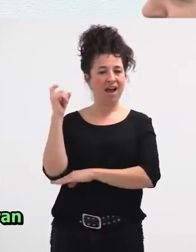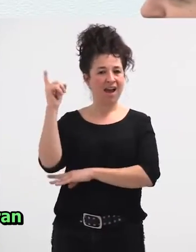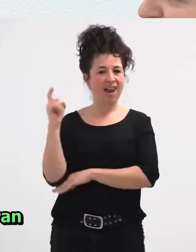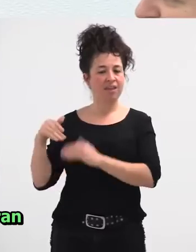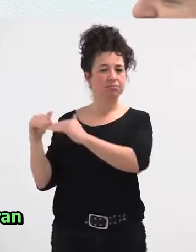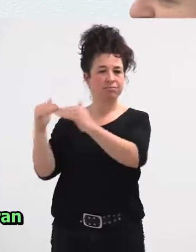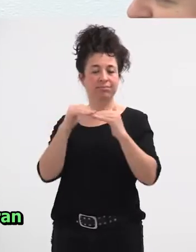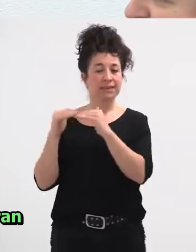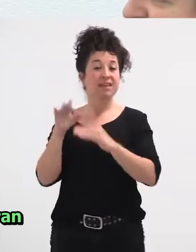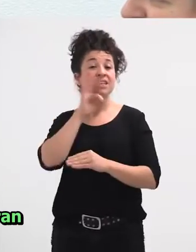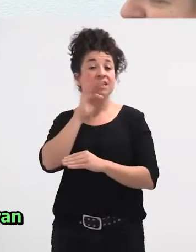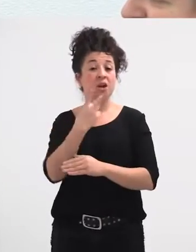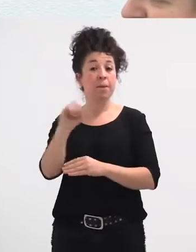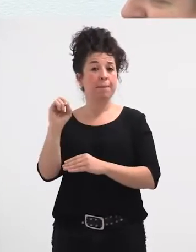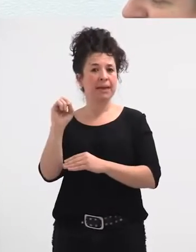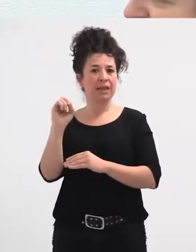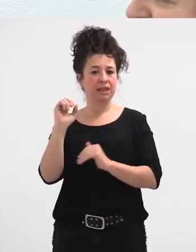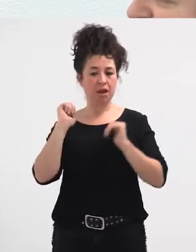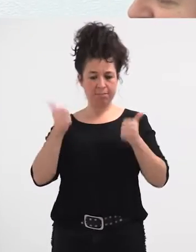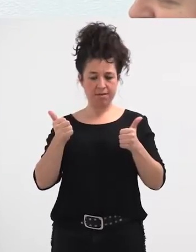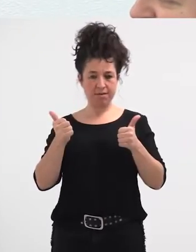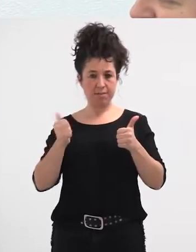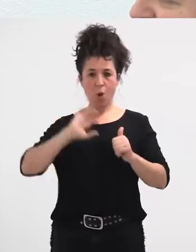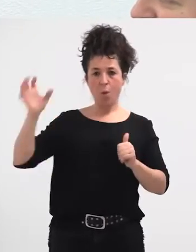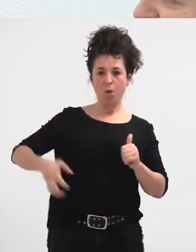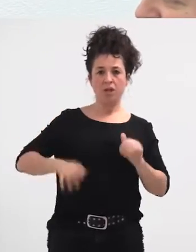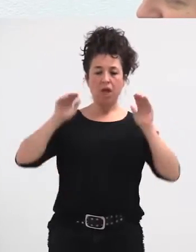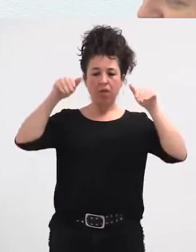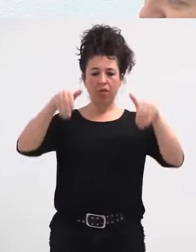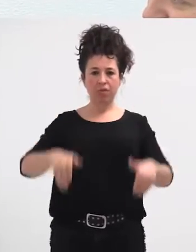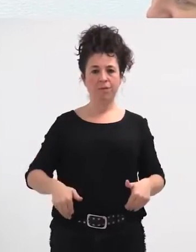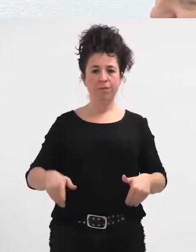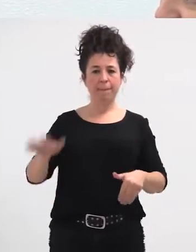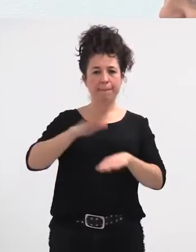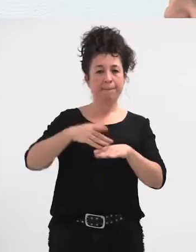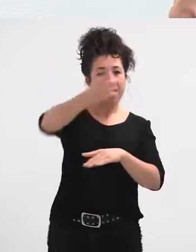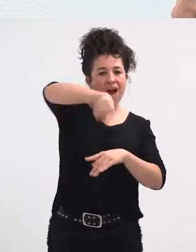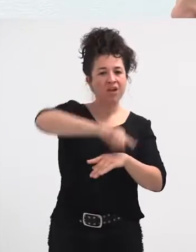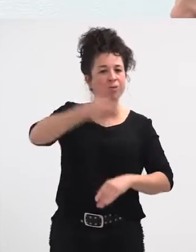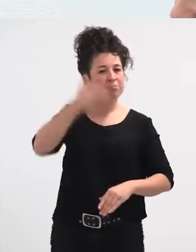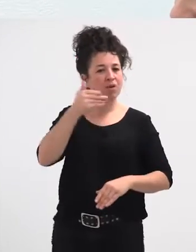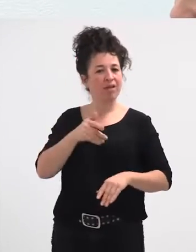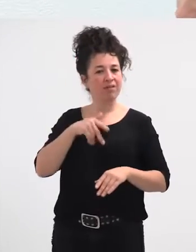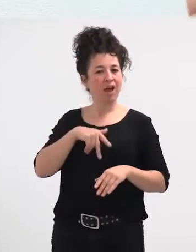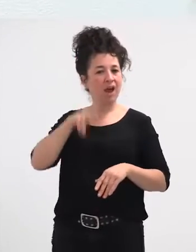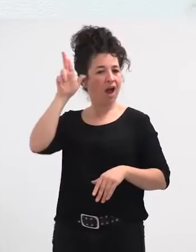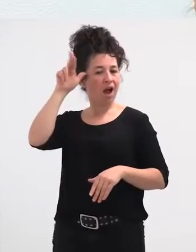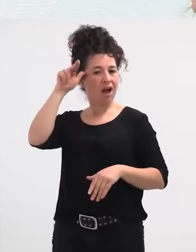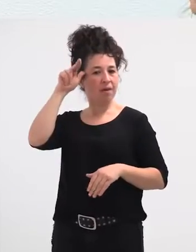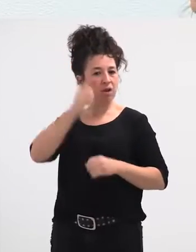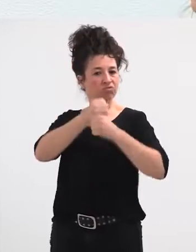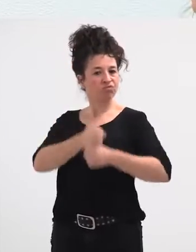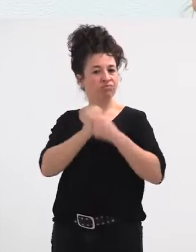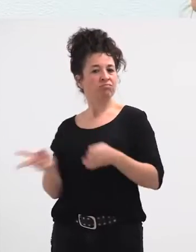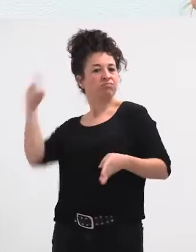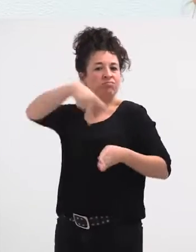garrenki zaldiaren asieran burgesiak bere egiten duenean ahien zat oso garrantzitua da zaldi gainean joatea, ez ere zaldi gainean joateak ematen dizu, ez? Olako